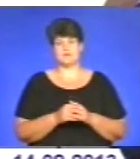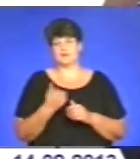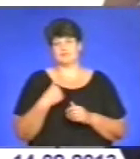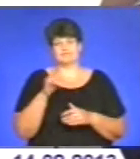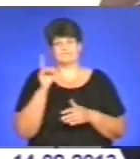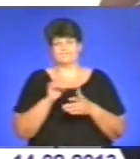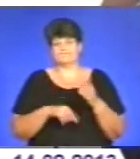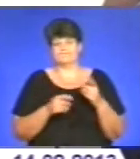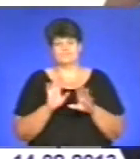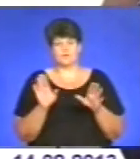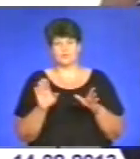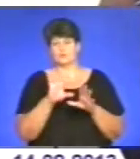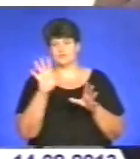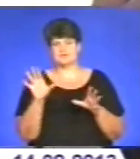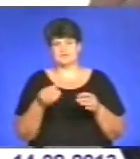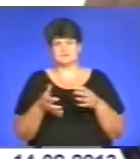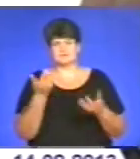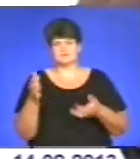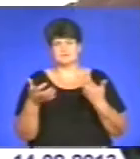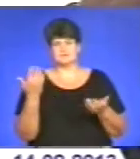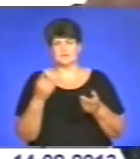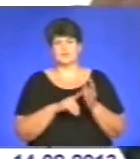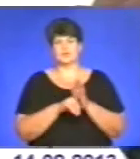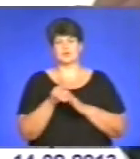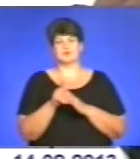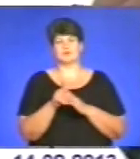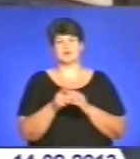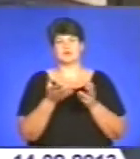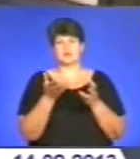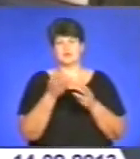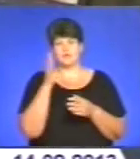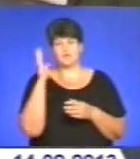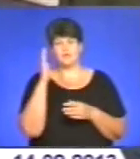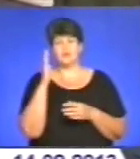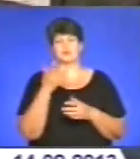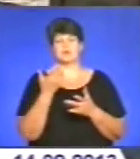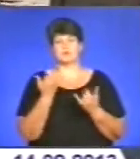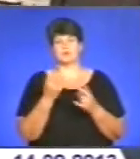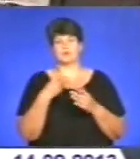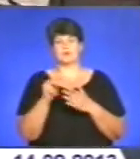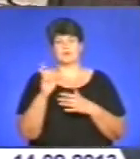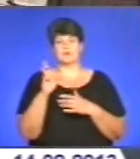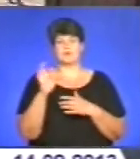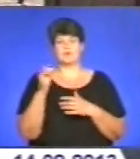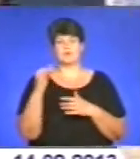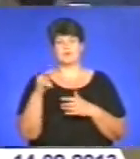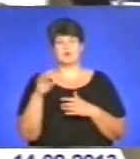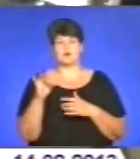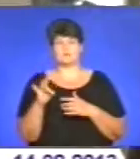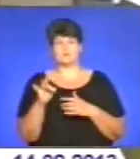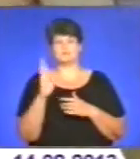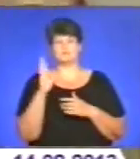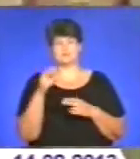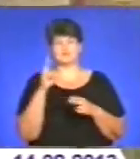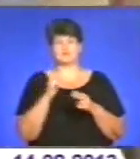віриться, тому що весь мікрорайон розритий. Початку гріли воду, потім купили бойлер. У Київенерго запевняють страждання мешканців на Станний край